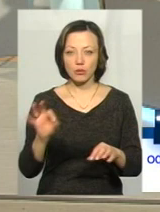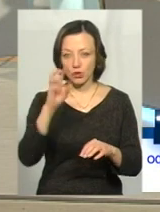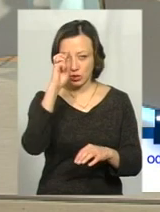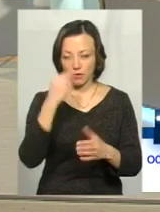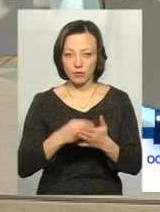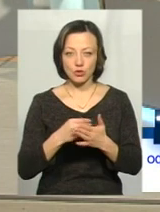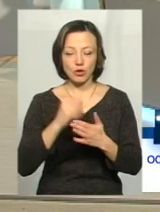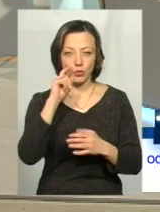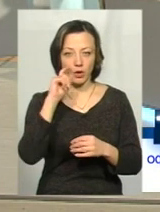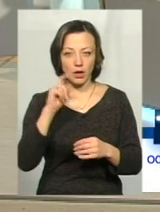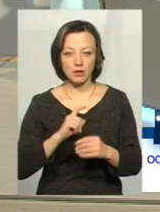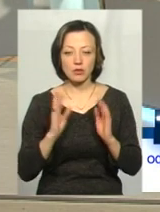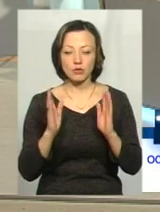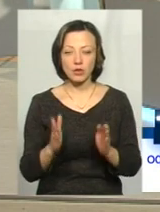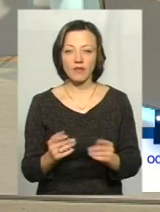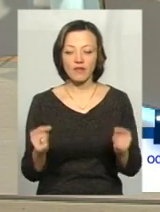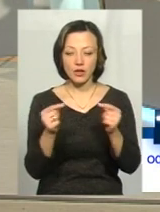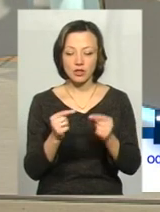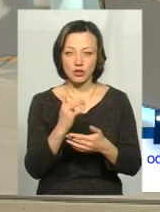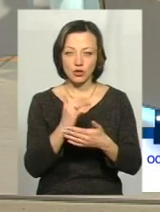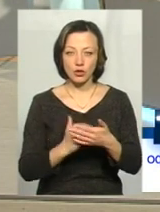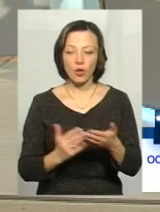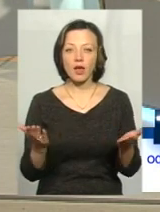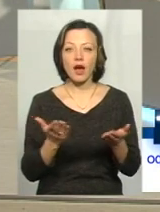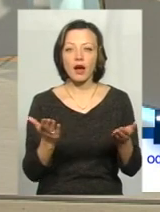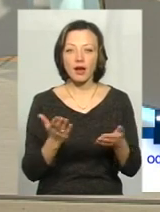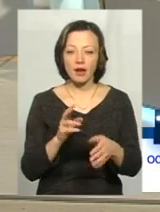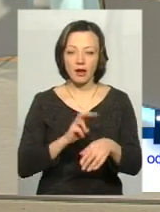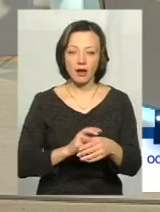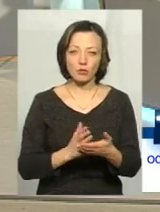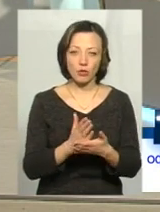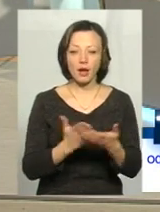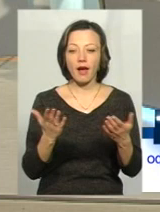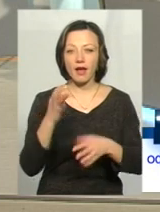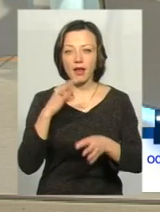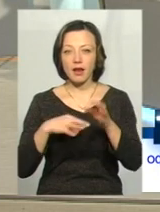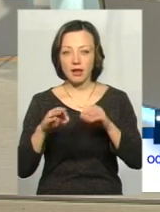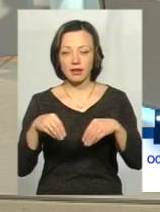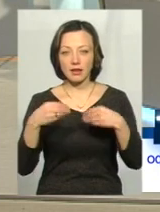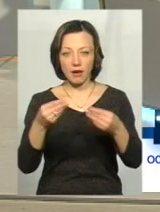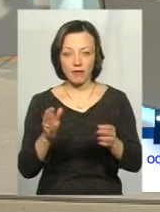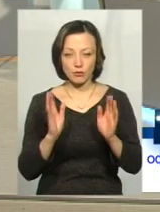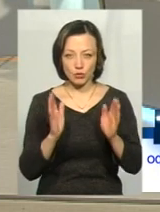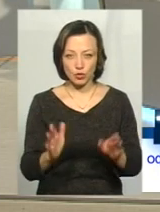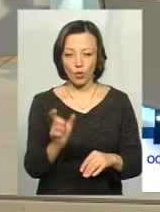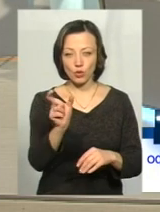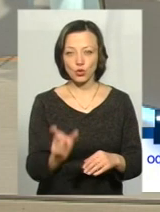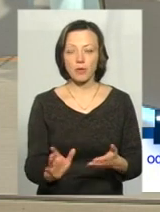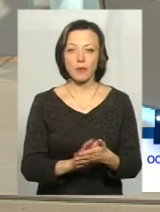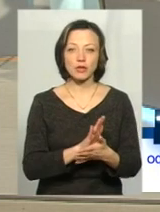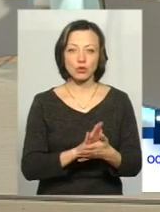бюджет України. Буде визначено, який перелік лікарських послуг і які ліки будуть надаватися особі